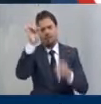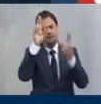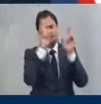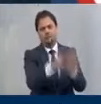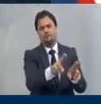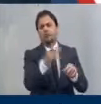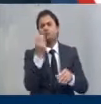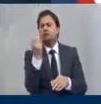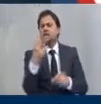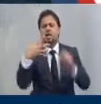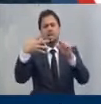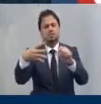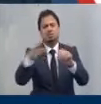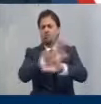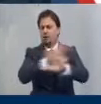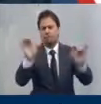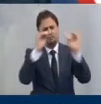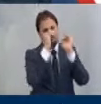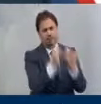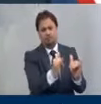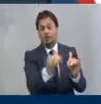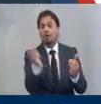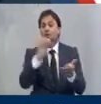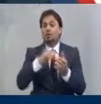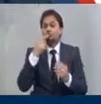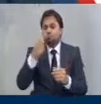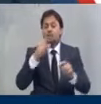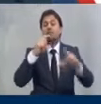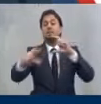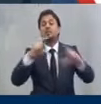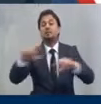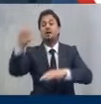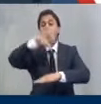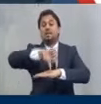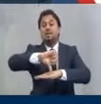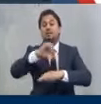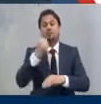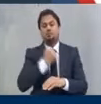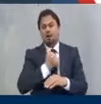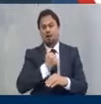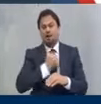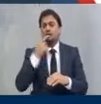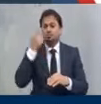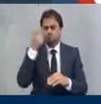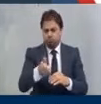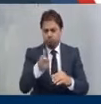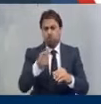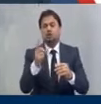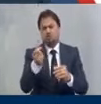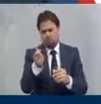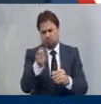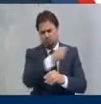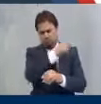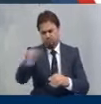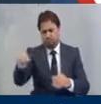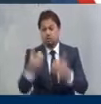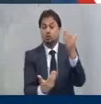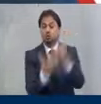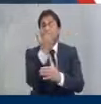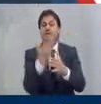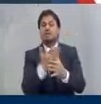أشارت إلى أن الحكومة ستعمل بالإضافة إلى البنك المركزي على تثبيت السعر الجديد الذي ينسجم مع